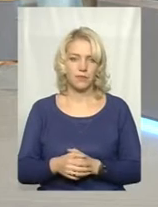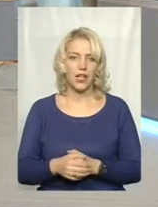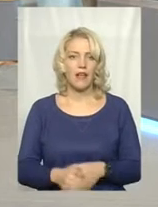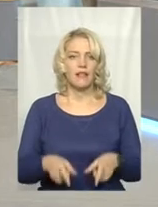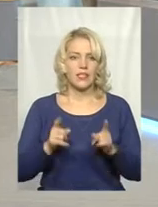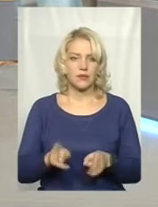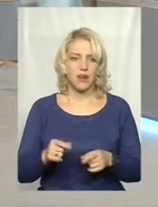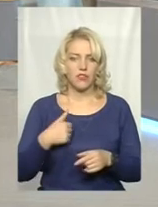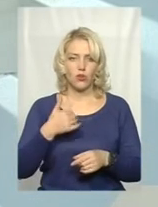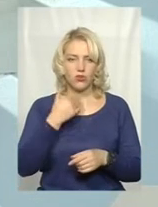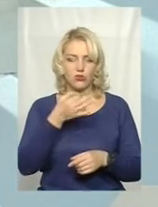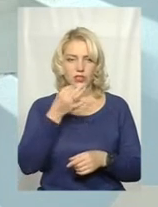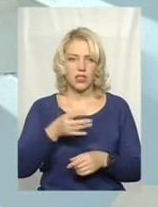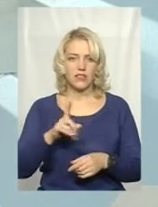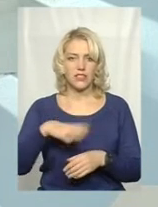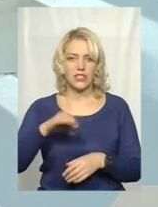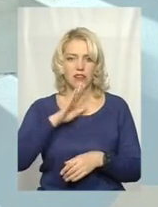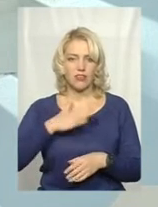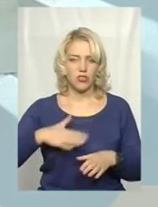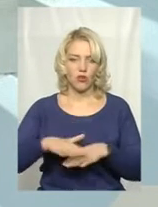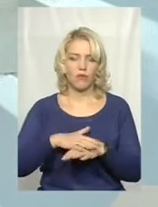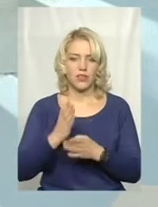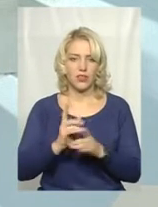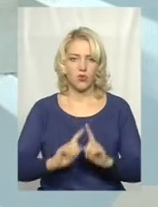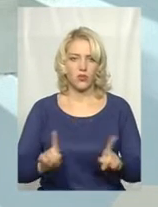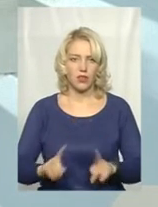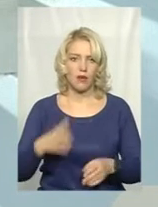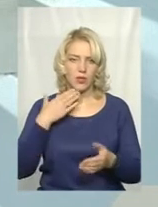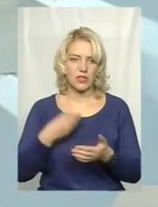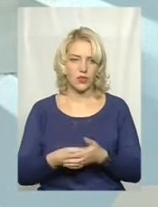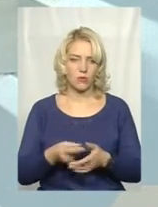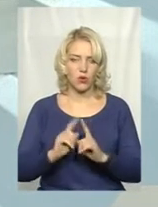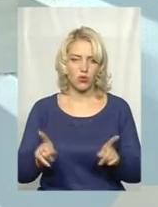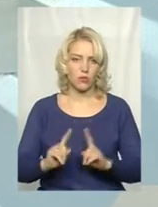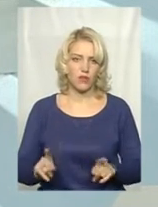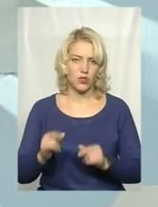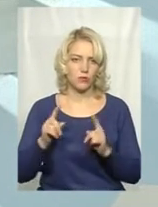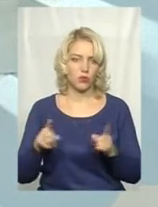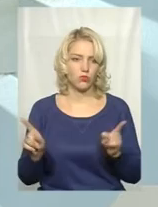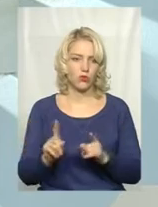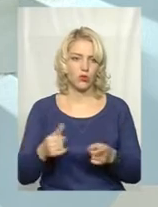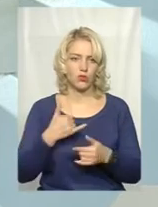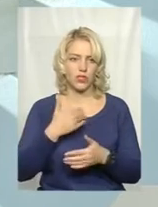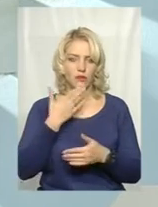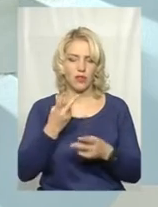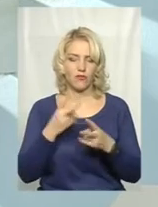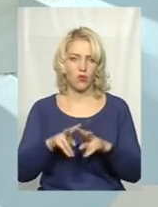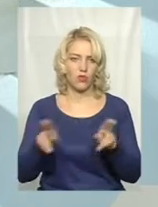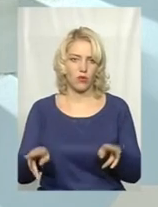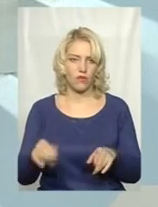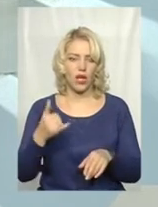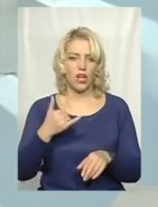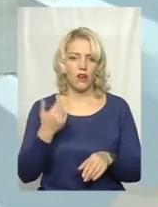Насправді, я хочу сказати, що всі наші громади є унікальними своїми особливостями, тому що в нас нема двох однакових.